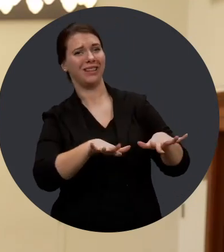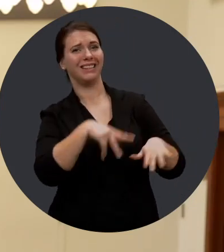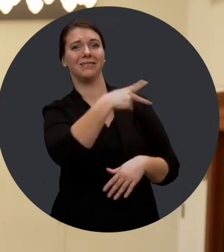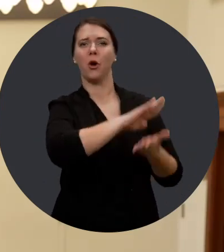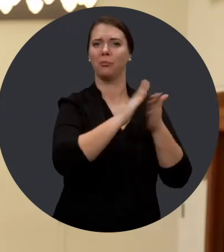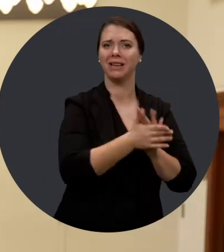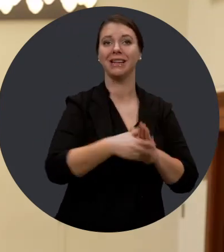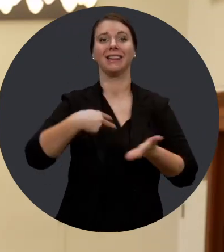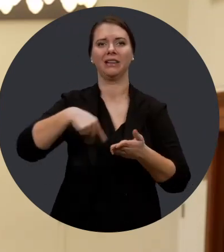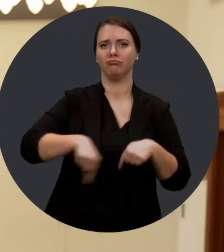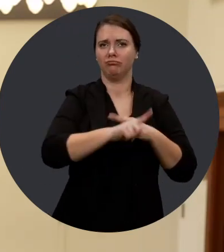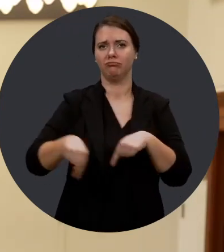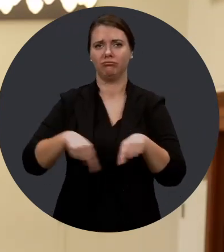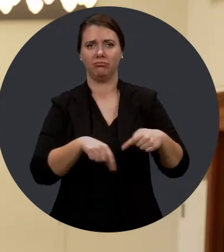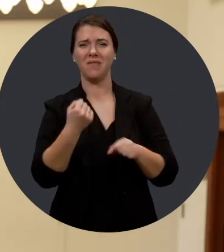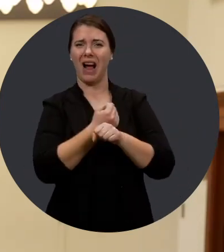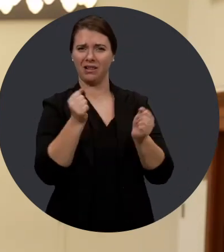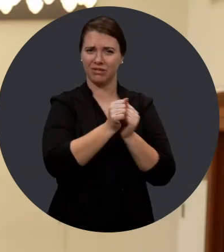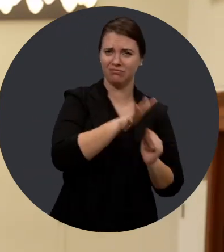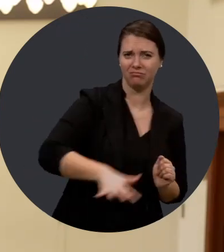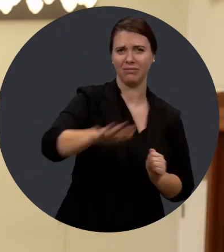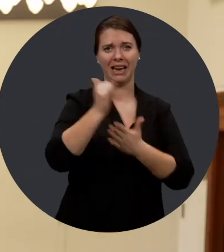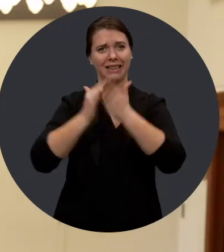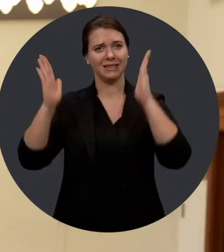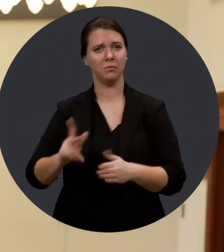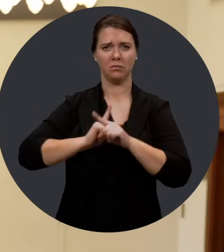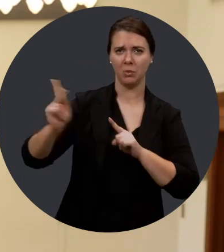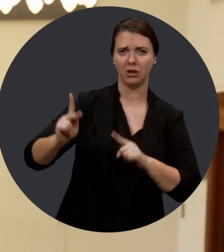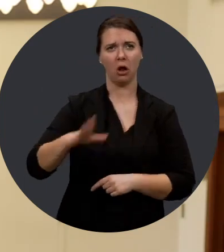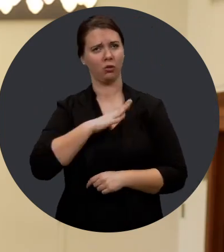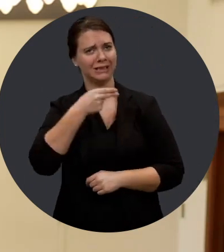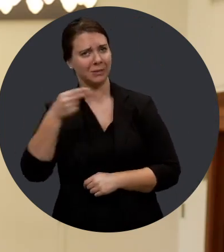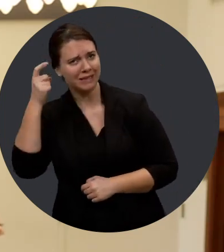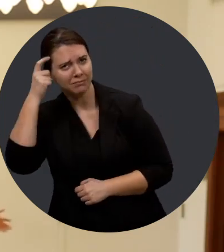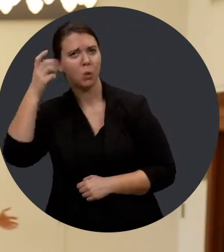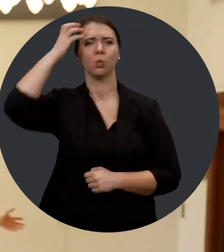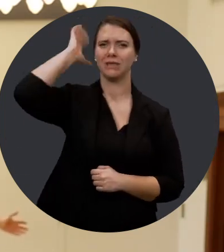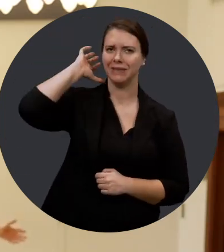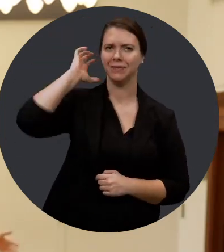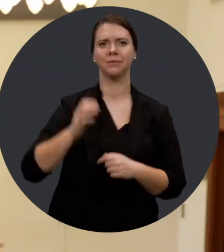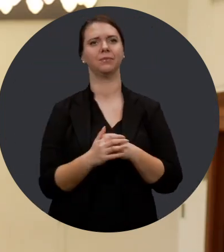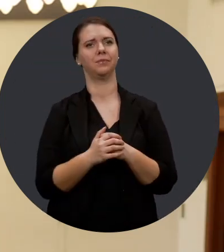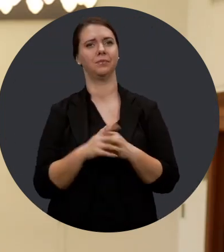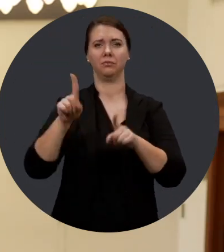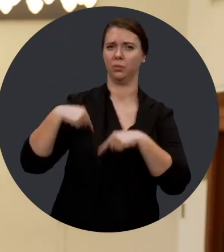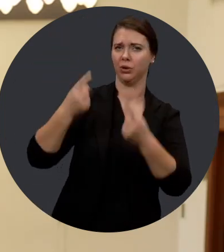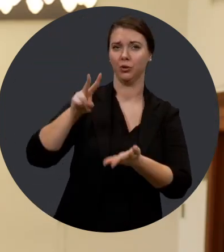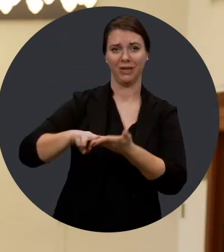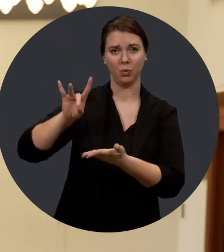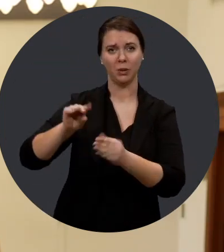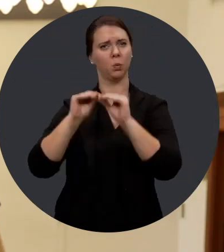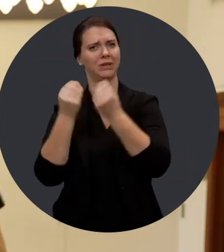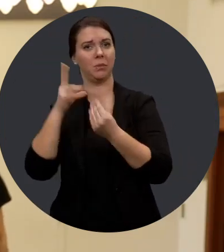de gigue contemporaine qui travaille avec des artistes professionnels ayant une incapacité intellectuelle ou cognitive. Depuis 2008,